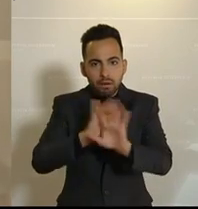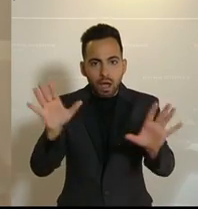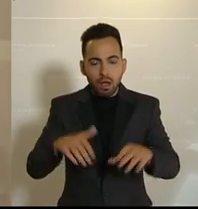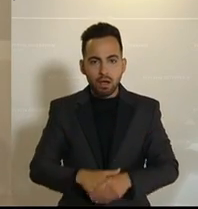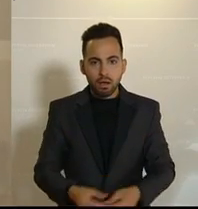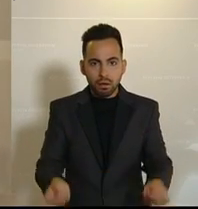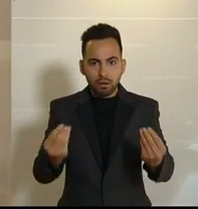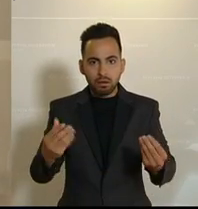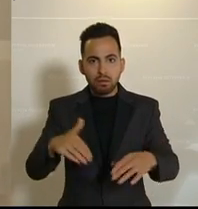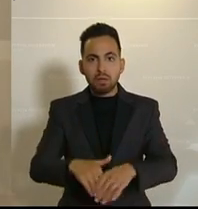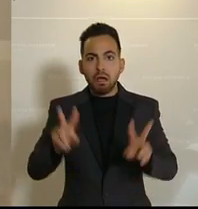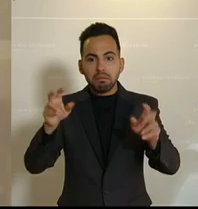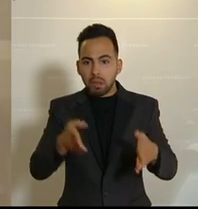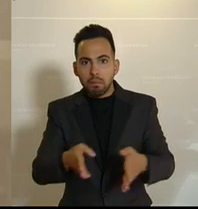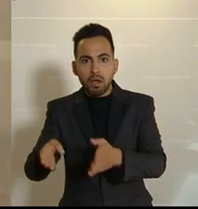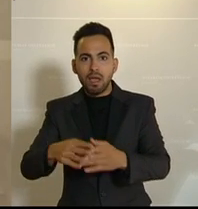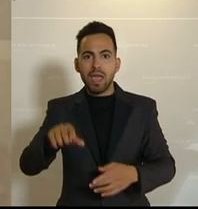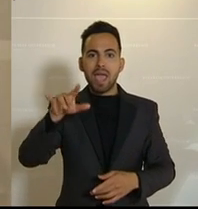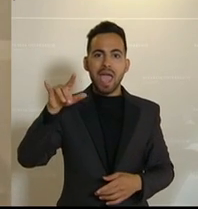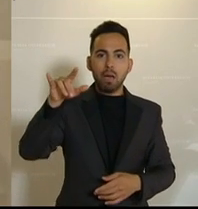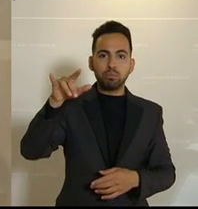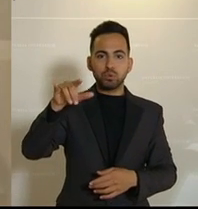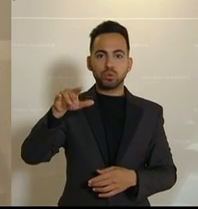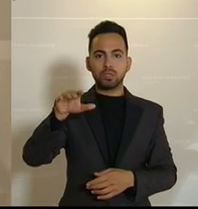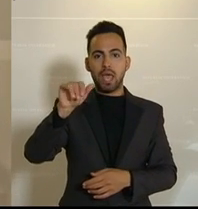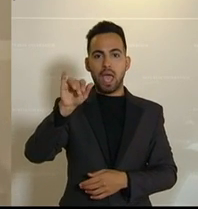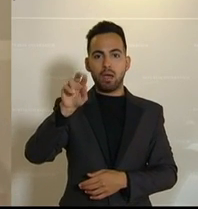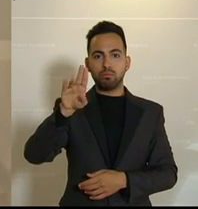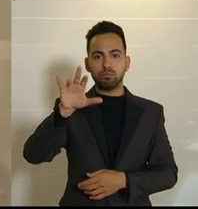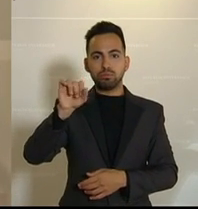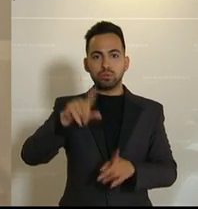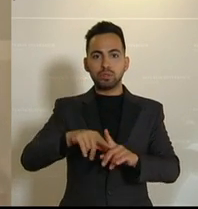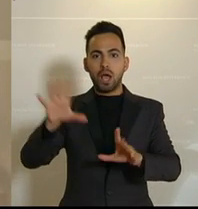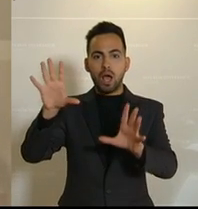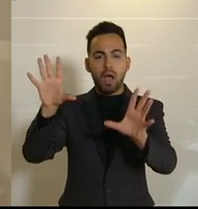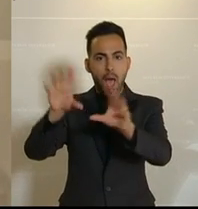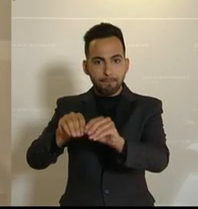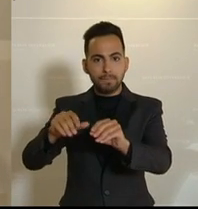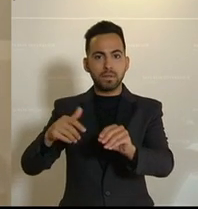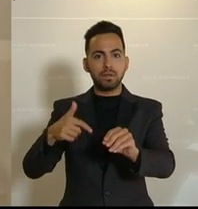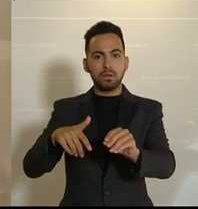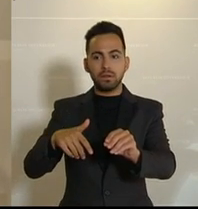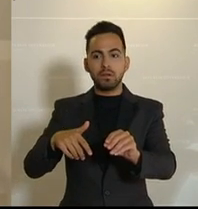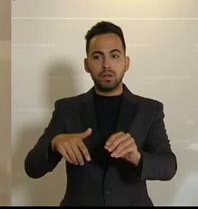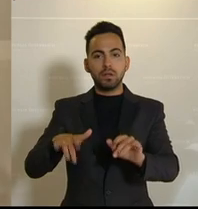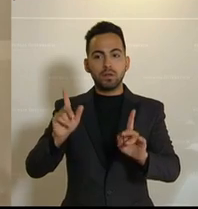rauchende Kolz Richtung Airbus abzufeuern hilft nicht im Kampf um die größte